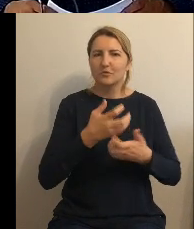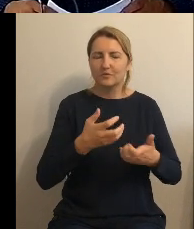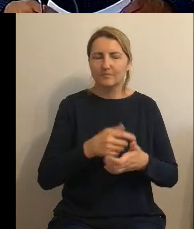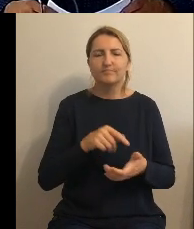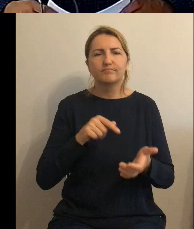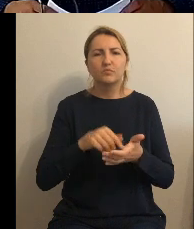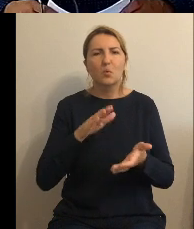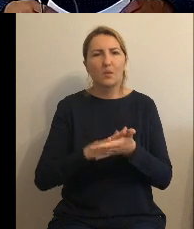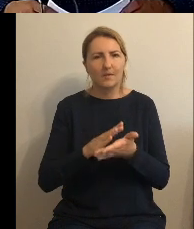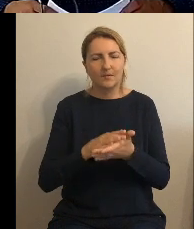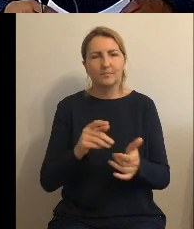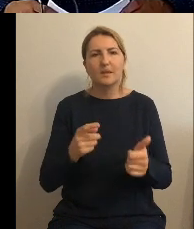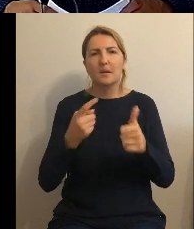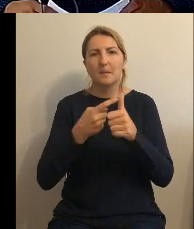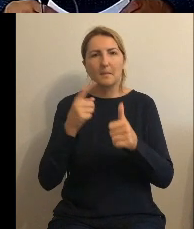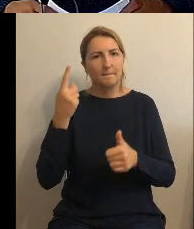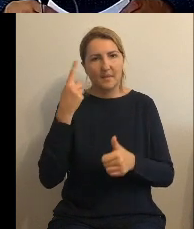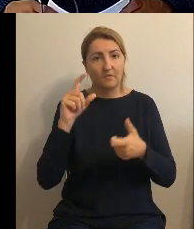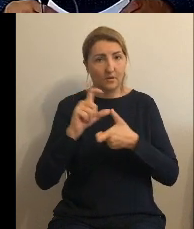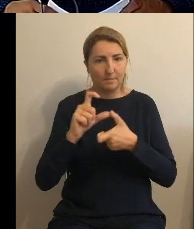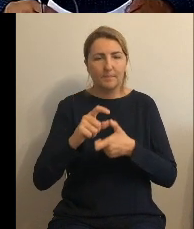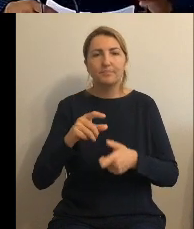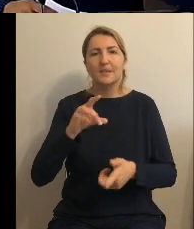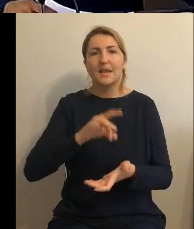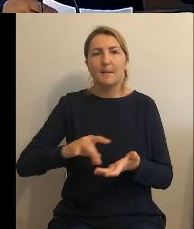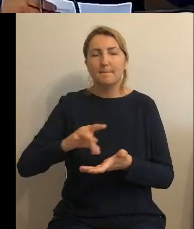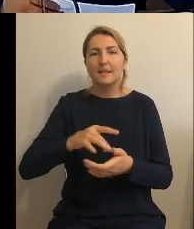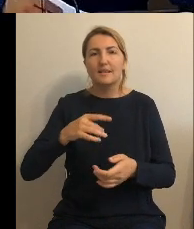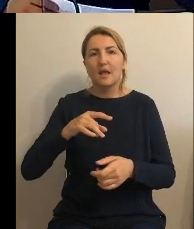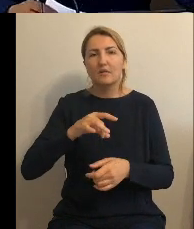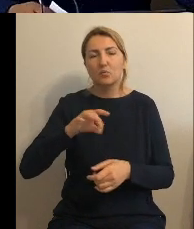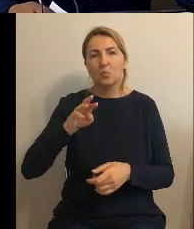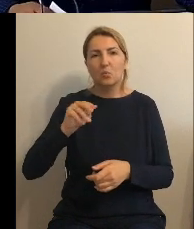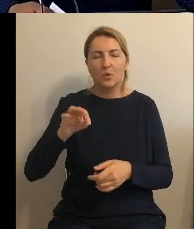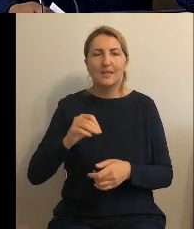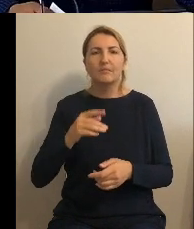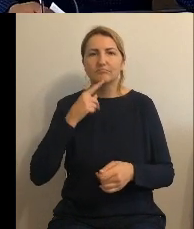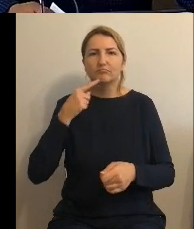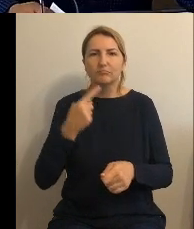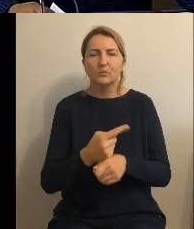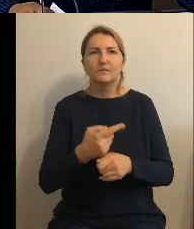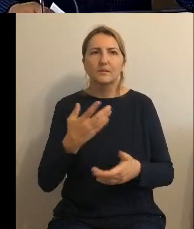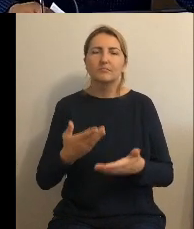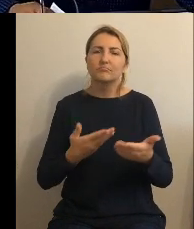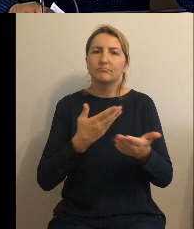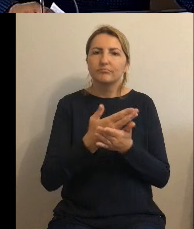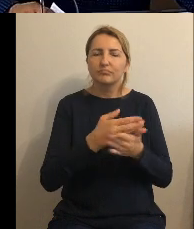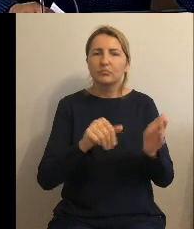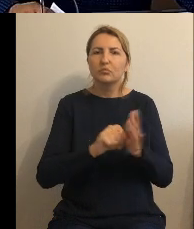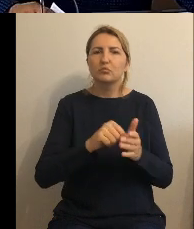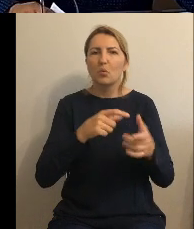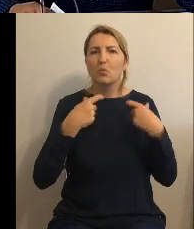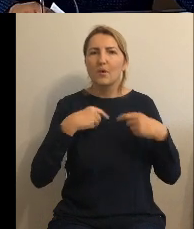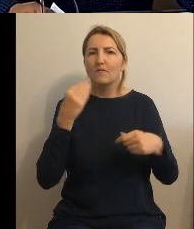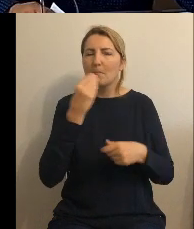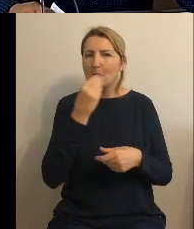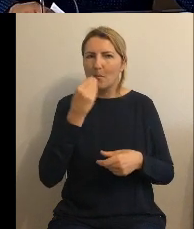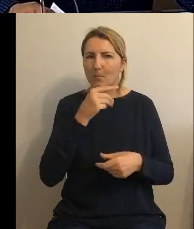postanawia przystąpić do Kujawsko-Pomorskiego Stowarzyszenia Salutaris poprzez złożenie pisemnej deklaracji